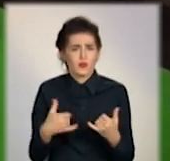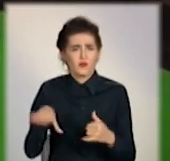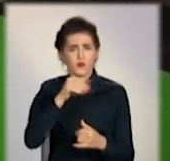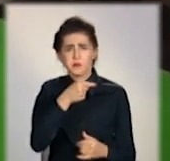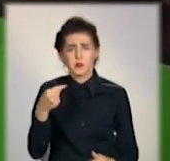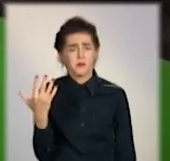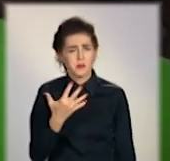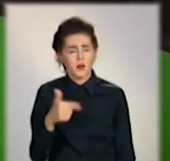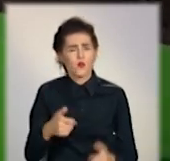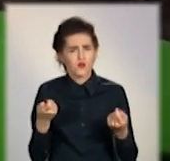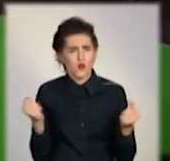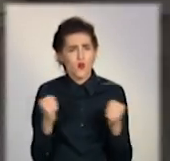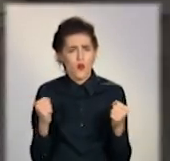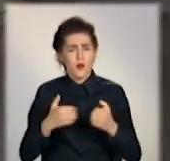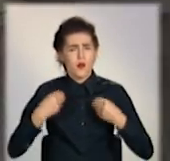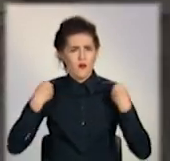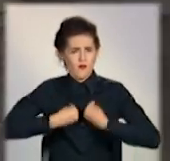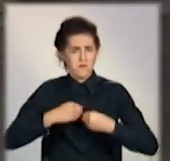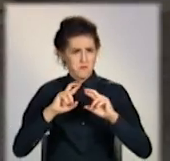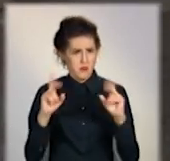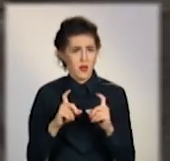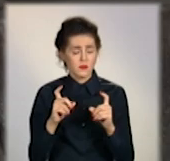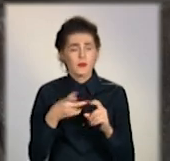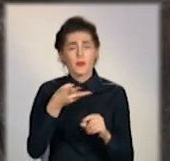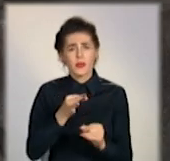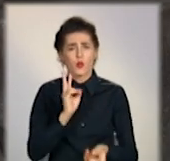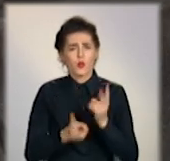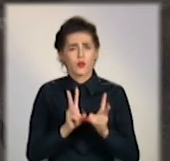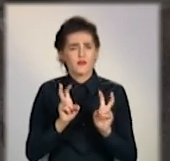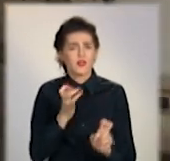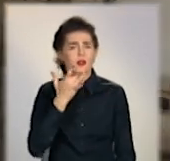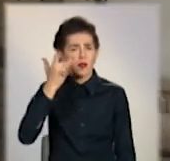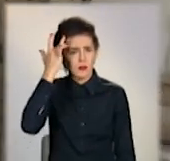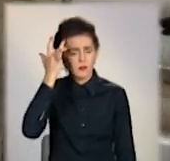мінус п'ять тут холодно без верхнього одягу. Кухня все-таки літня.